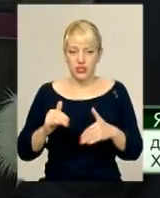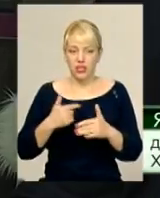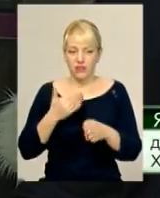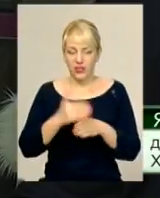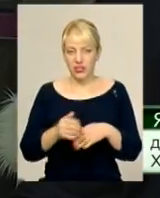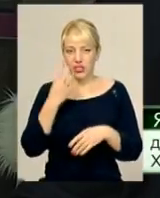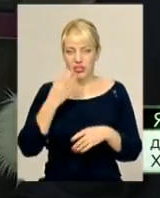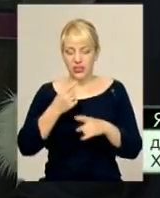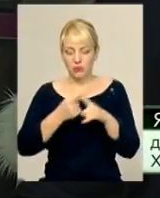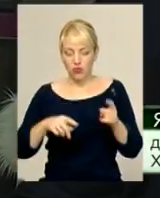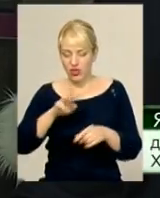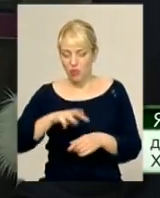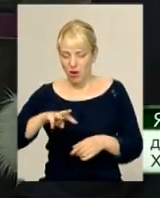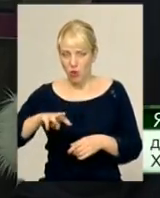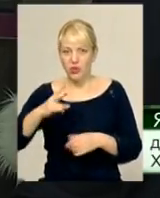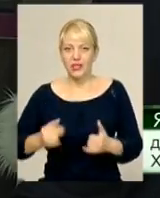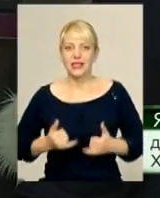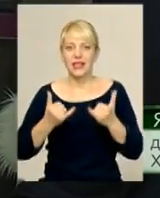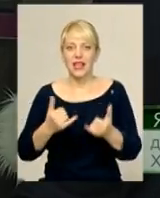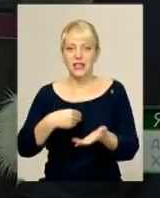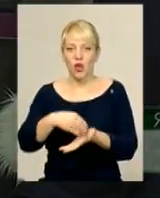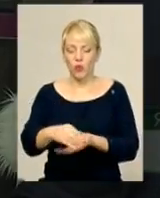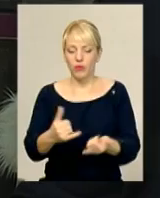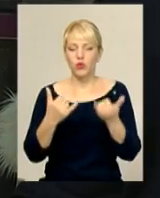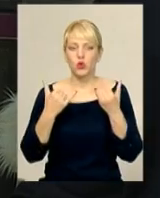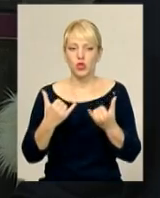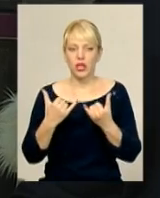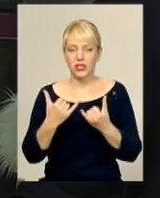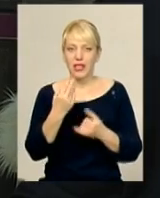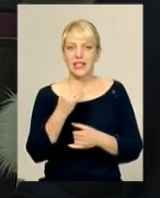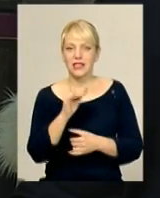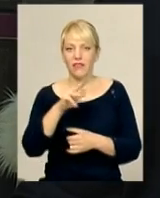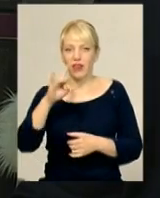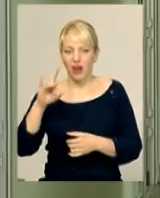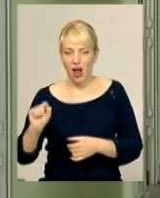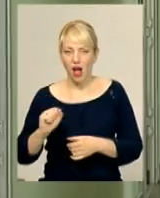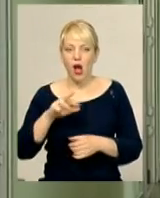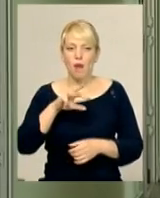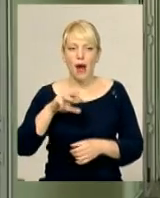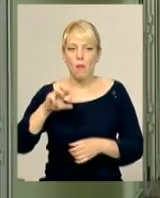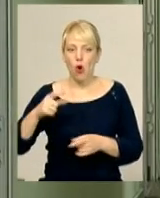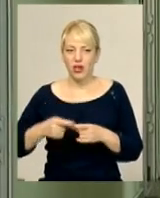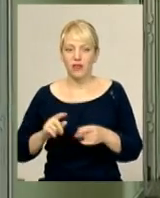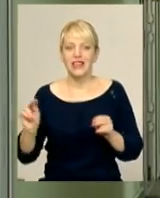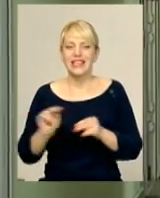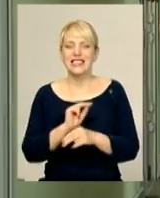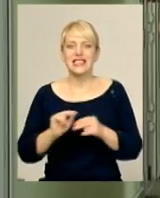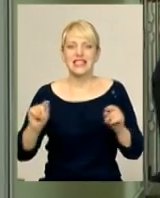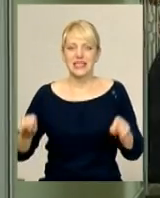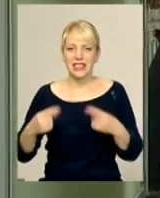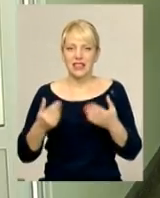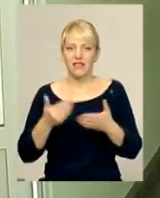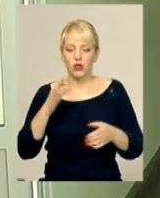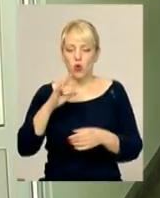,5 мільйону для закупівлі сучасного цирвого мамографа. Отож, зцілення від онкодиспансері це